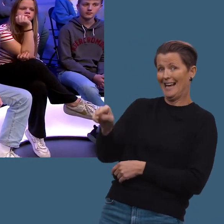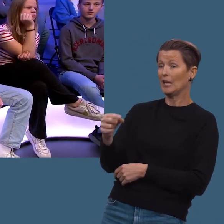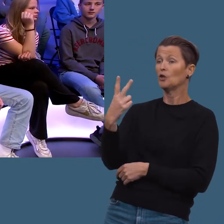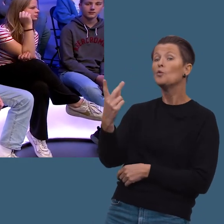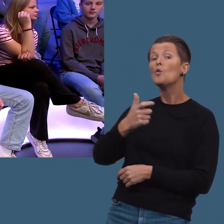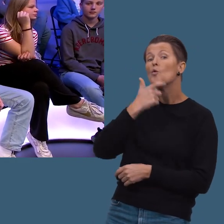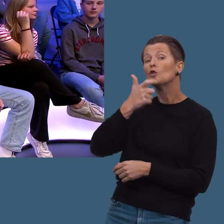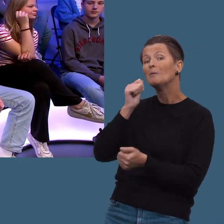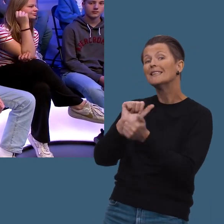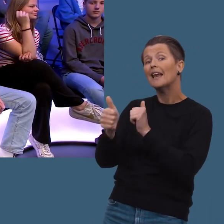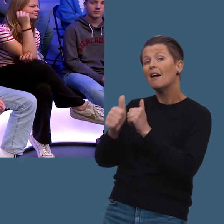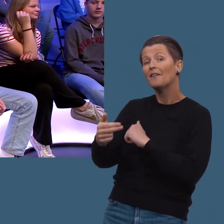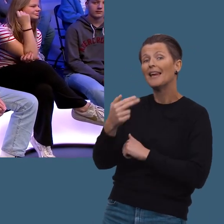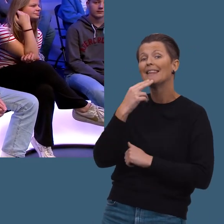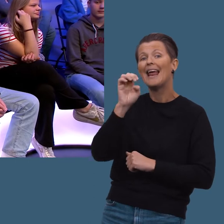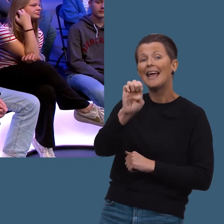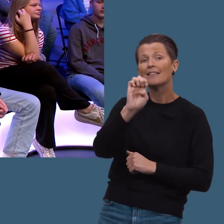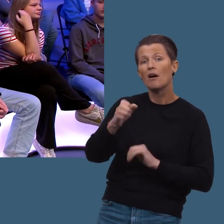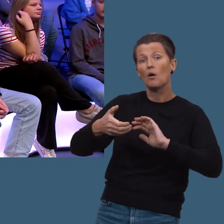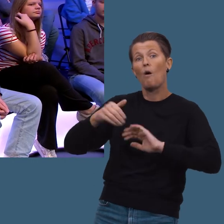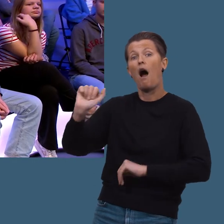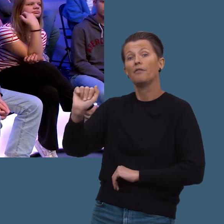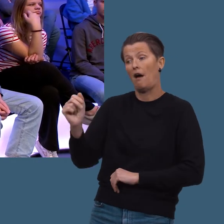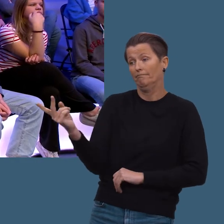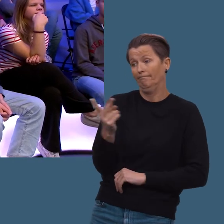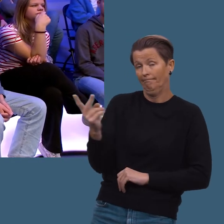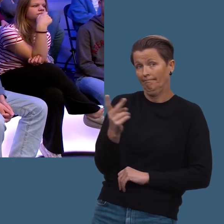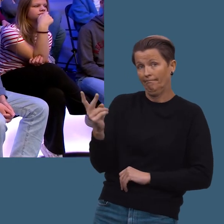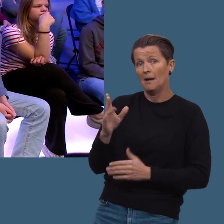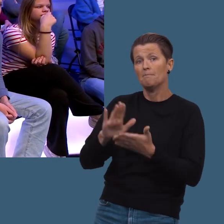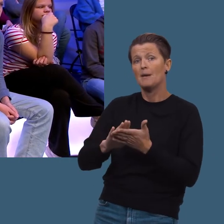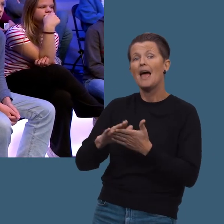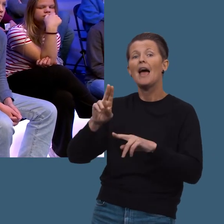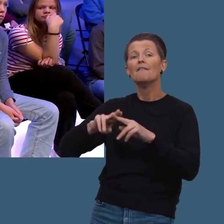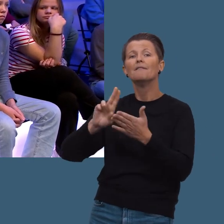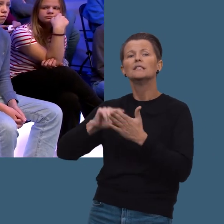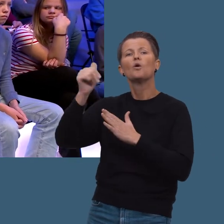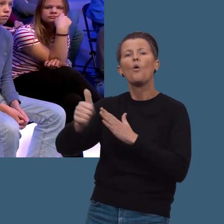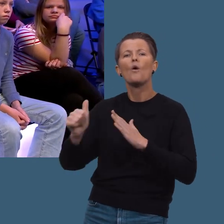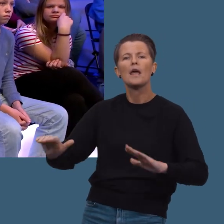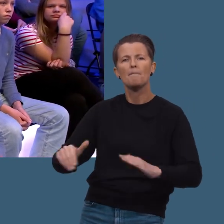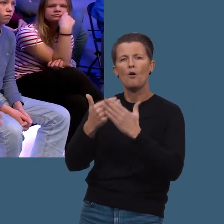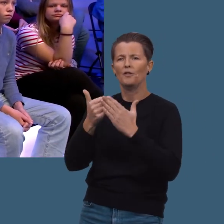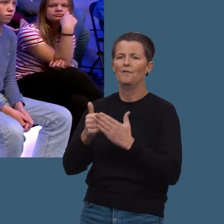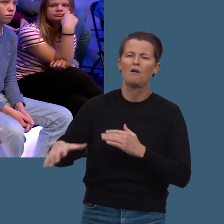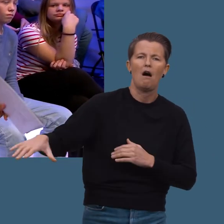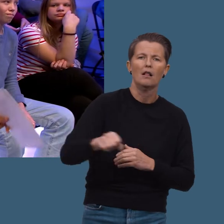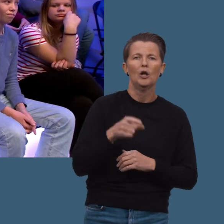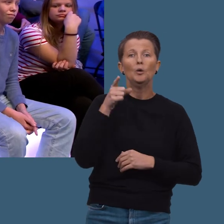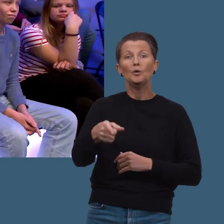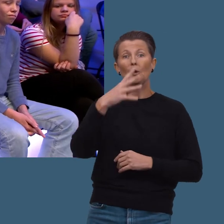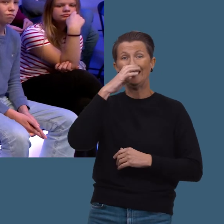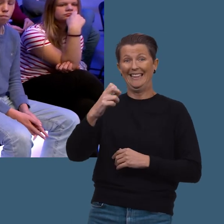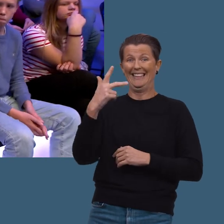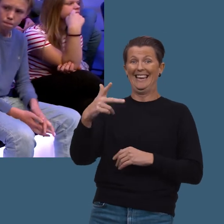der venter to ungdomsdelegater som heter Edvard og Ada. De er på FNs årlige møte for alle de